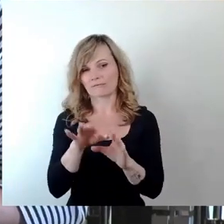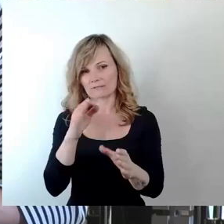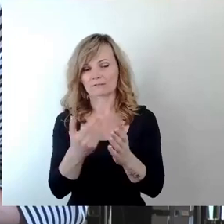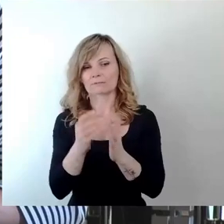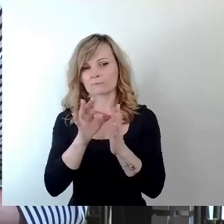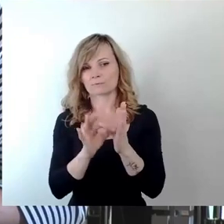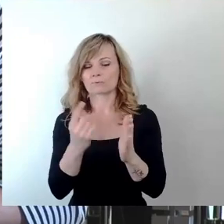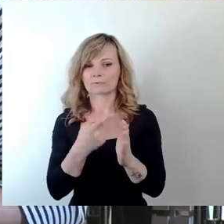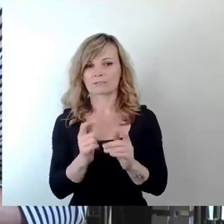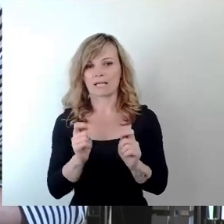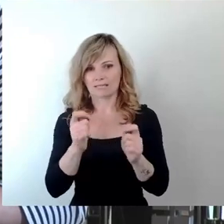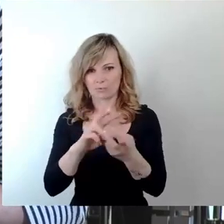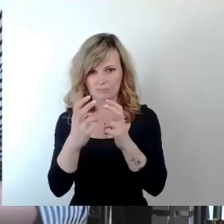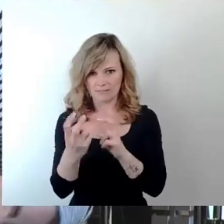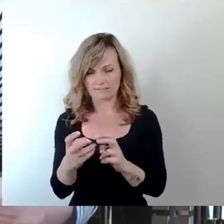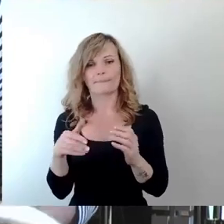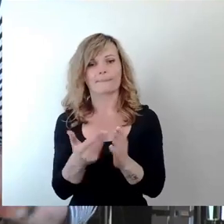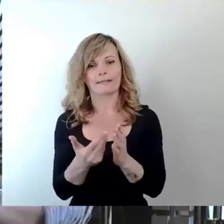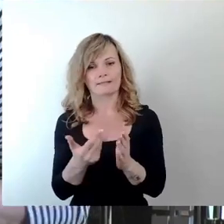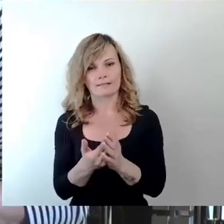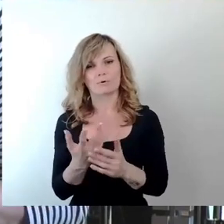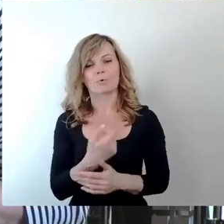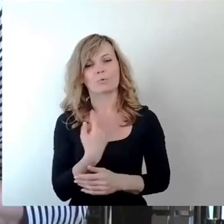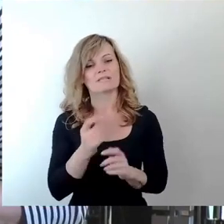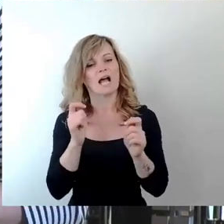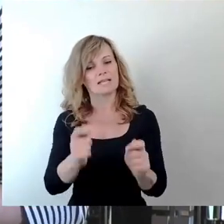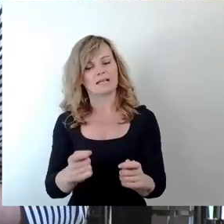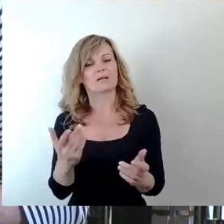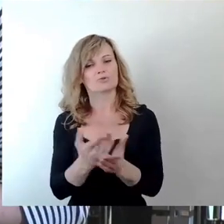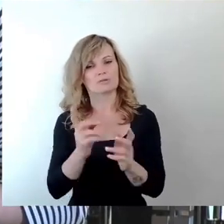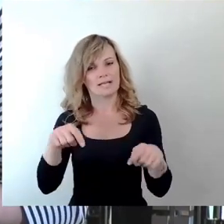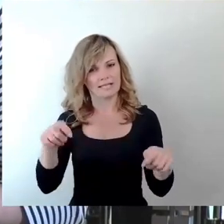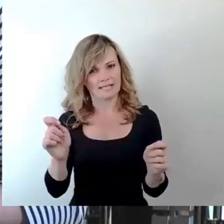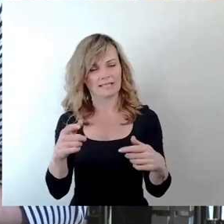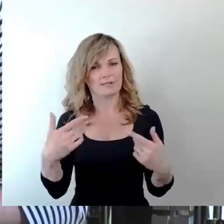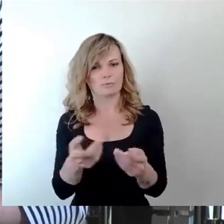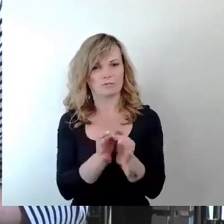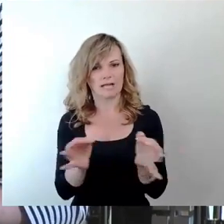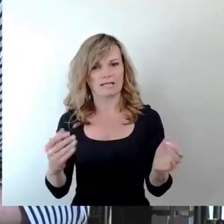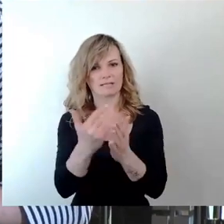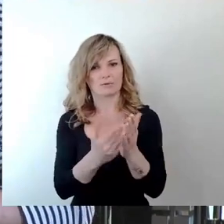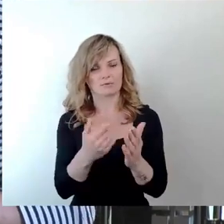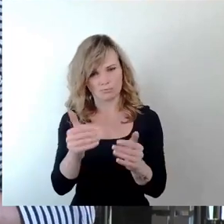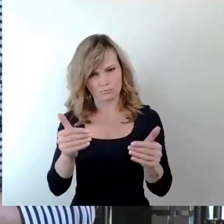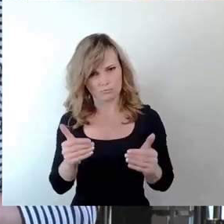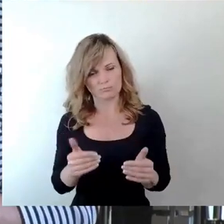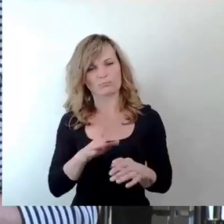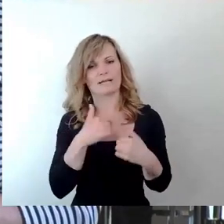unserem Antrag umsetzt. Insofern hätte sich daher unser Antrag erledigt und könnte von der Tagesordnung genommen werden. Herzlichen Dank.